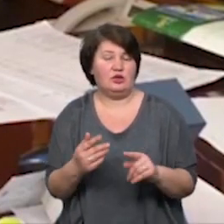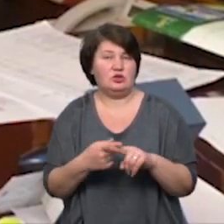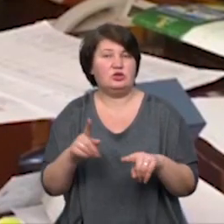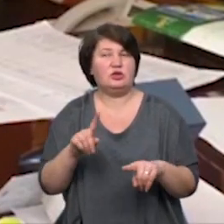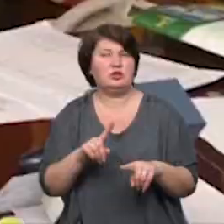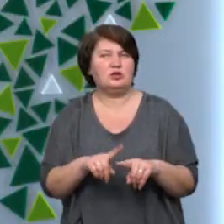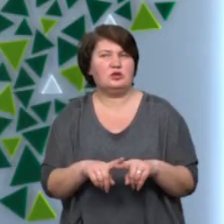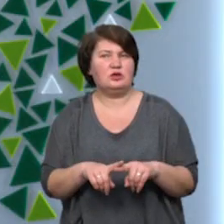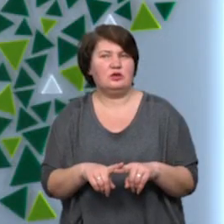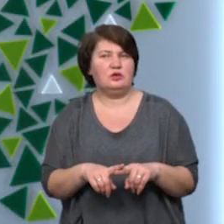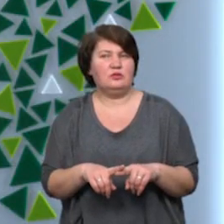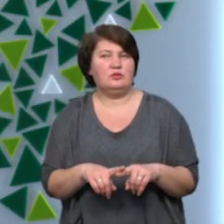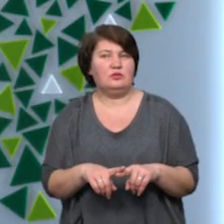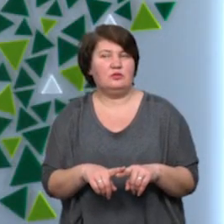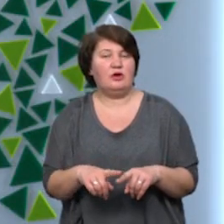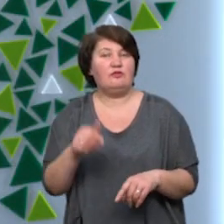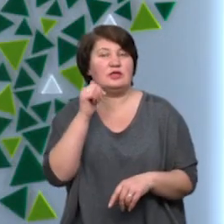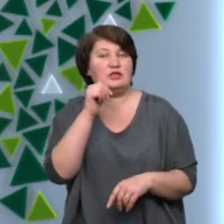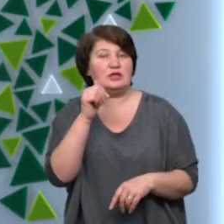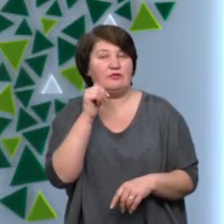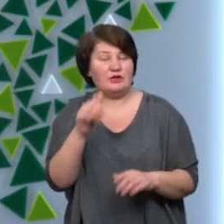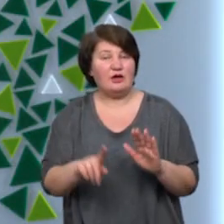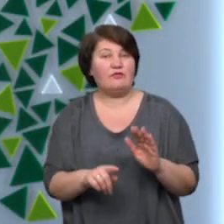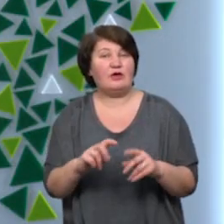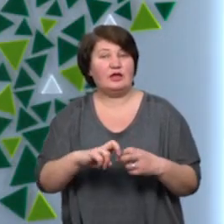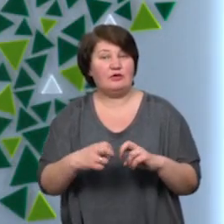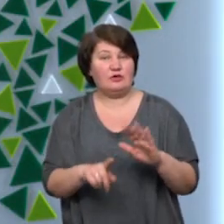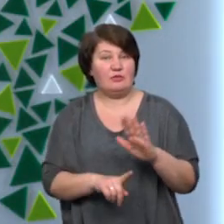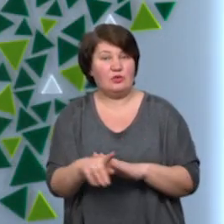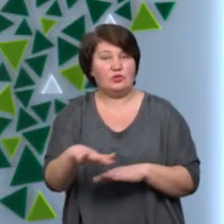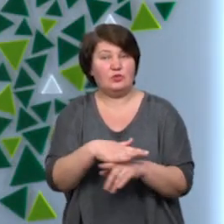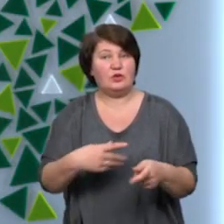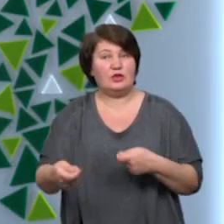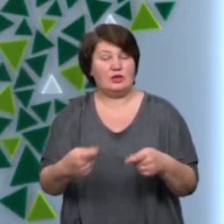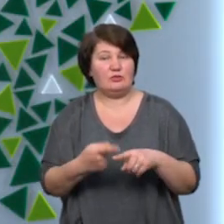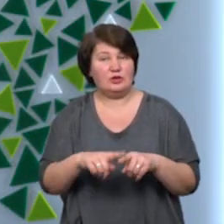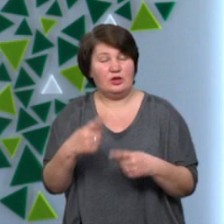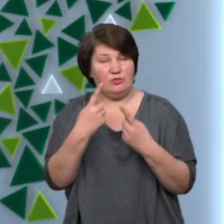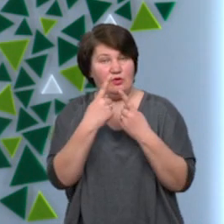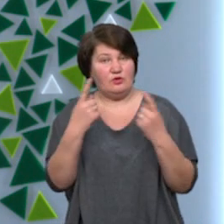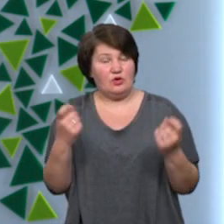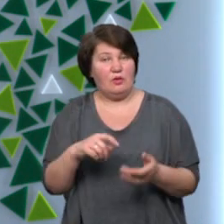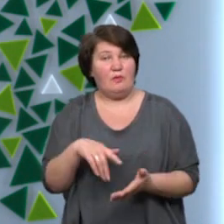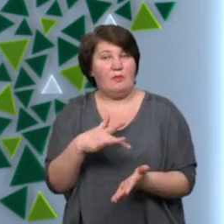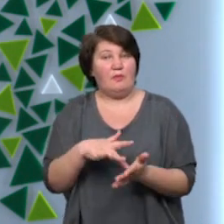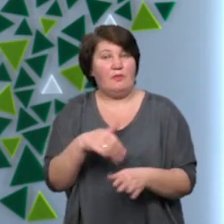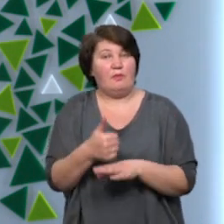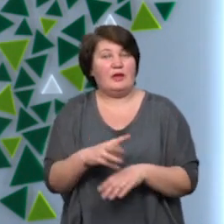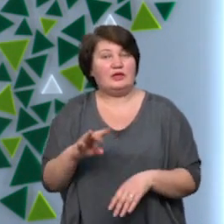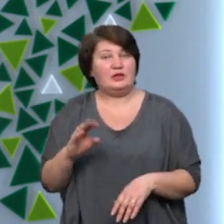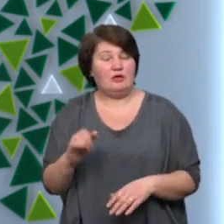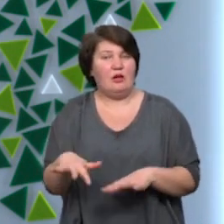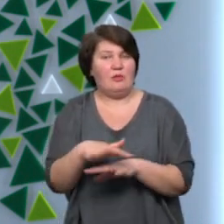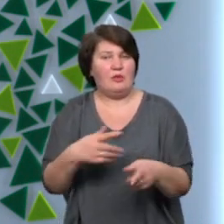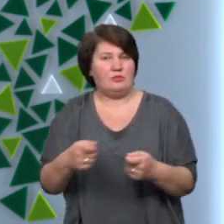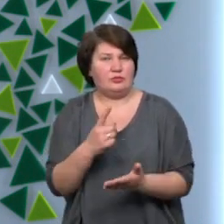очікують. Відзавтра у Франківську запрацюють ринки, про це повідомив міський голова Руслан Марцінків. Проте працювати базари мають